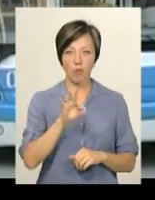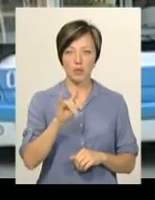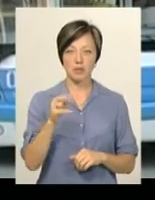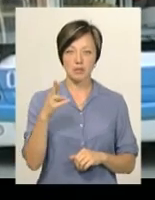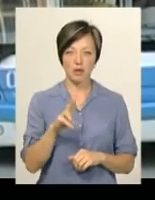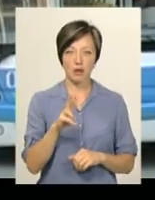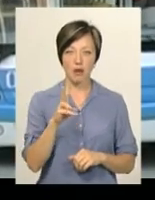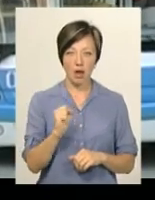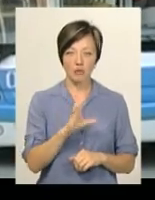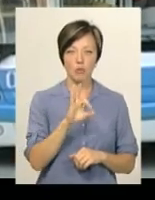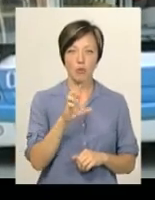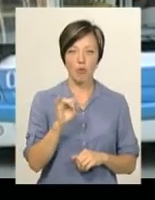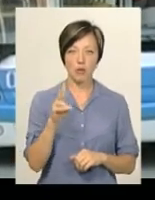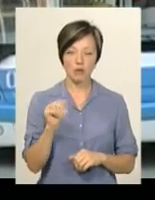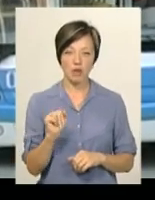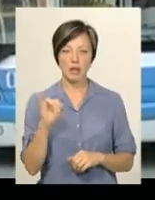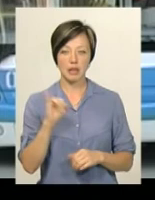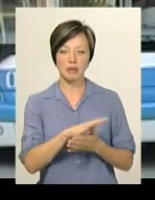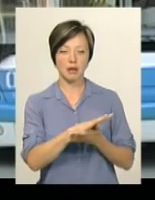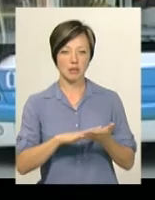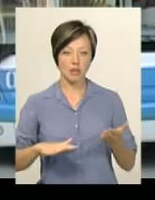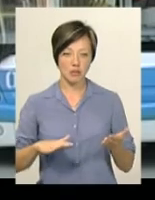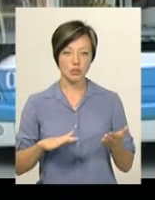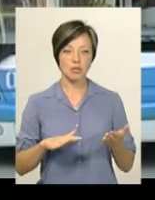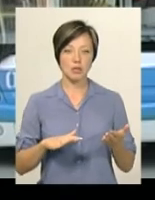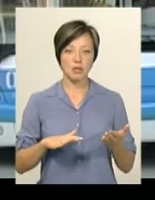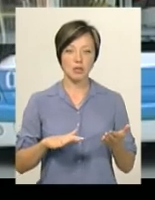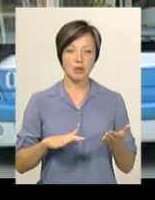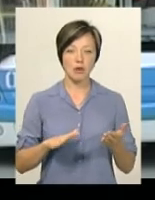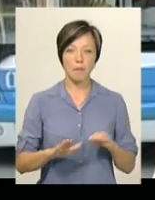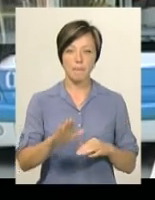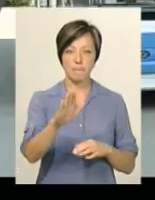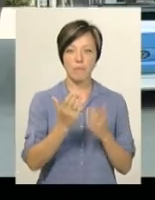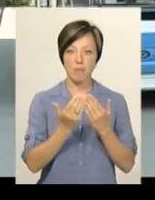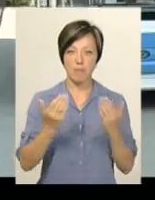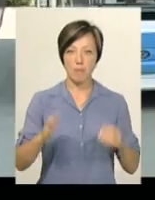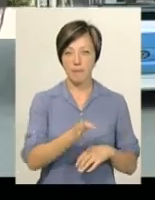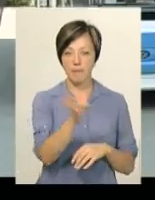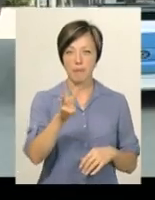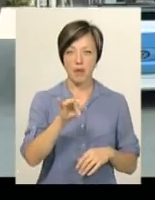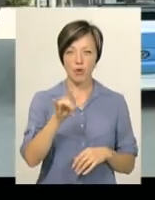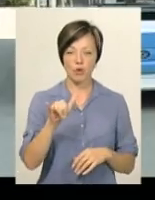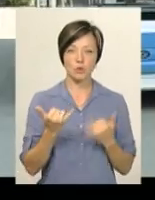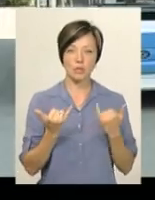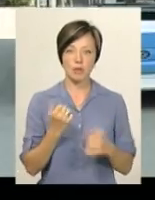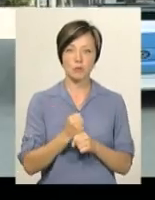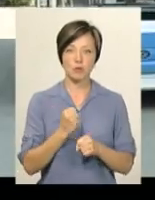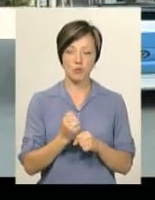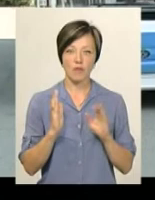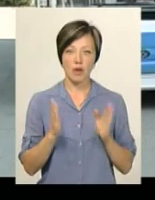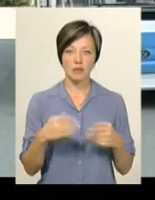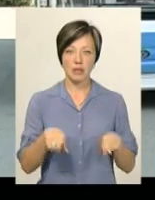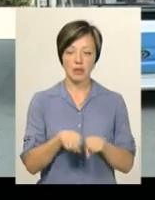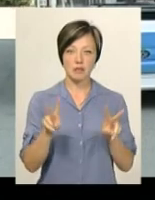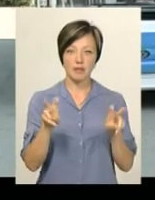Соборна, Староміська. І так далі піднімаємося по Бендері і по проспекту Миру. Зараз ми будемо працювати в так